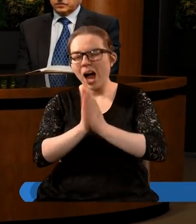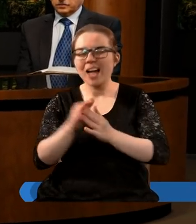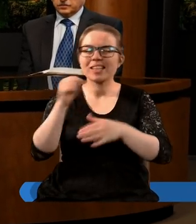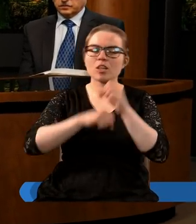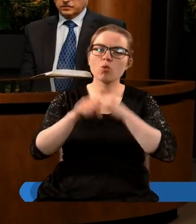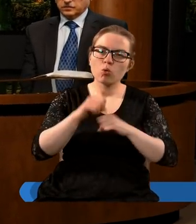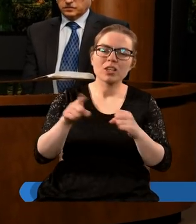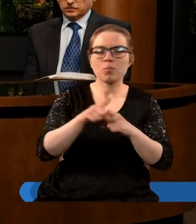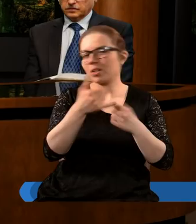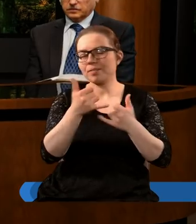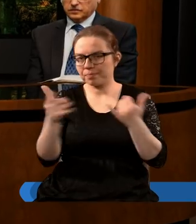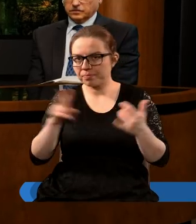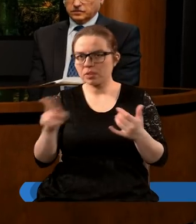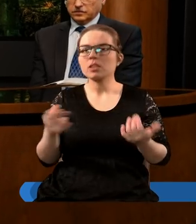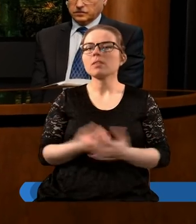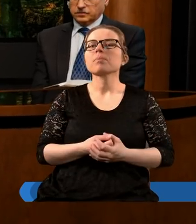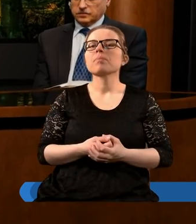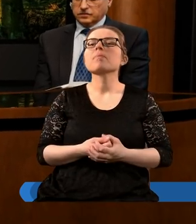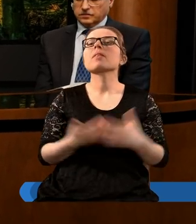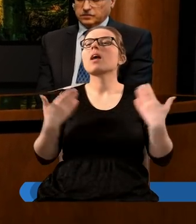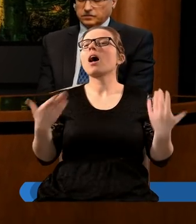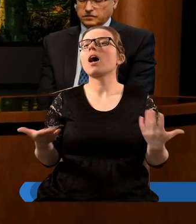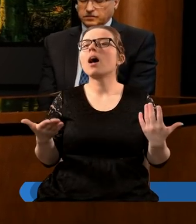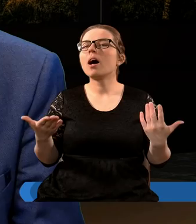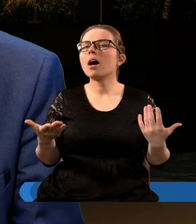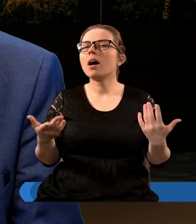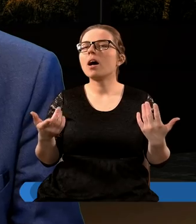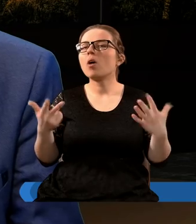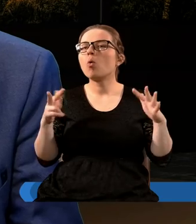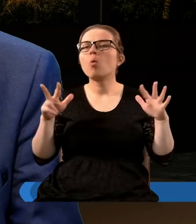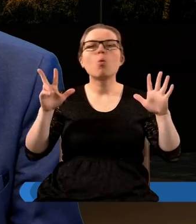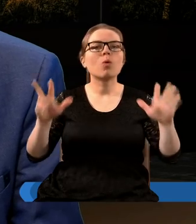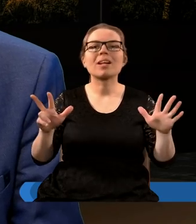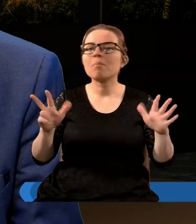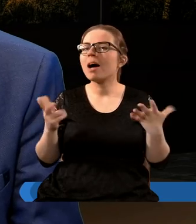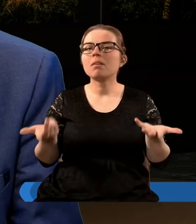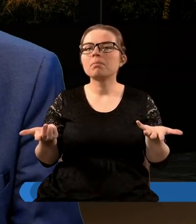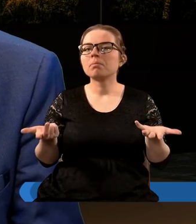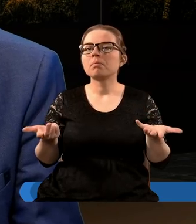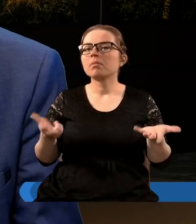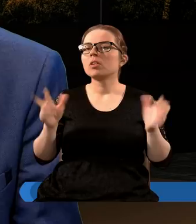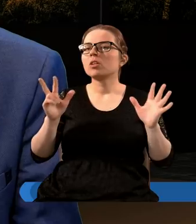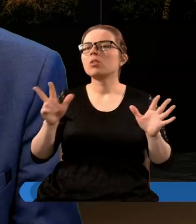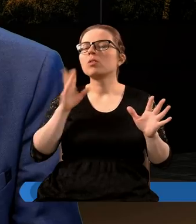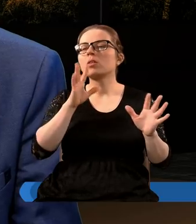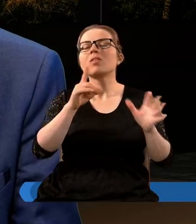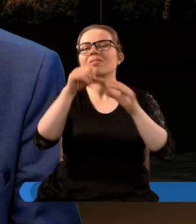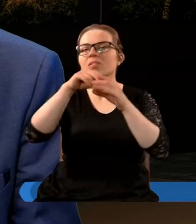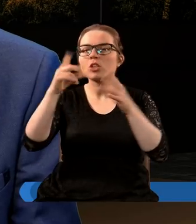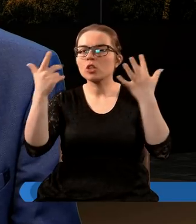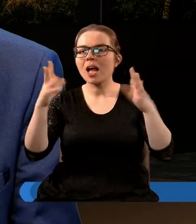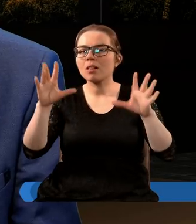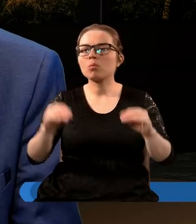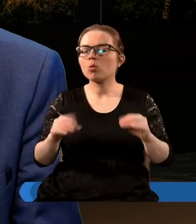wyrosła, tak, no, a ósme, które jest owych siedmiu,